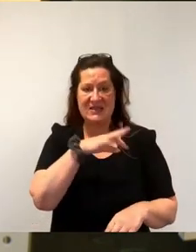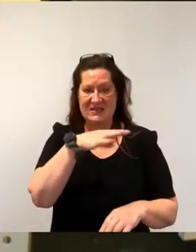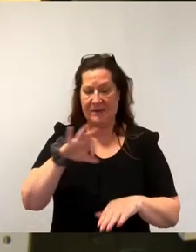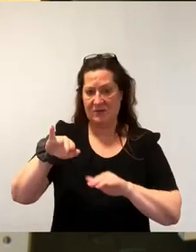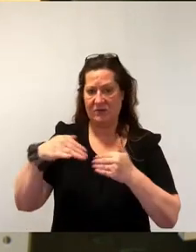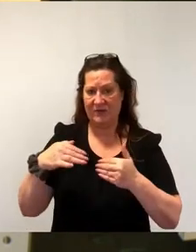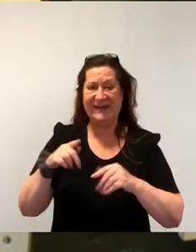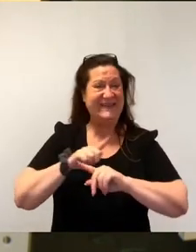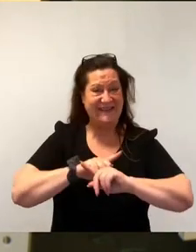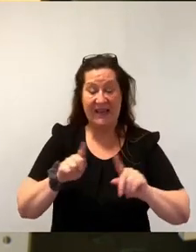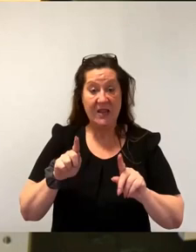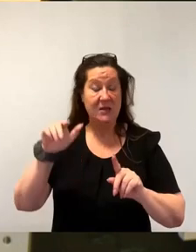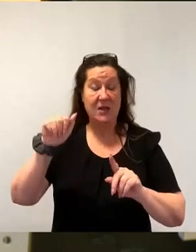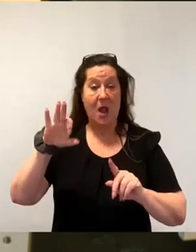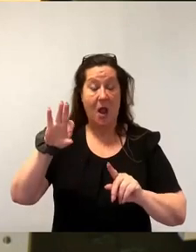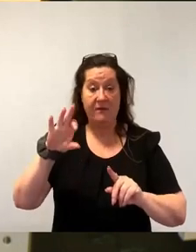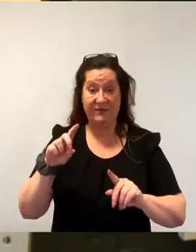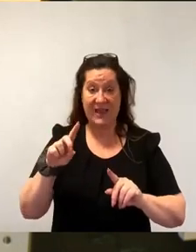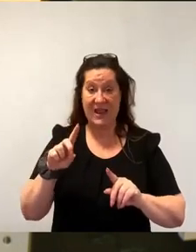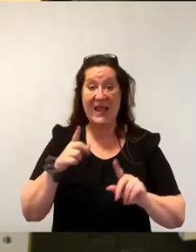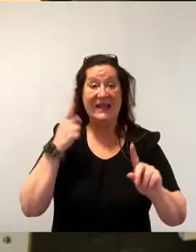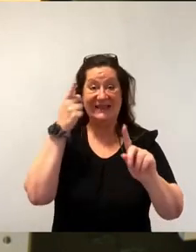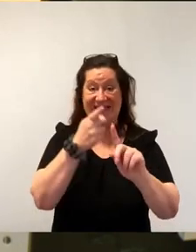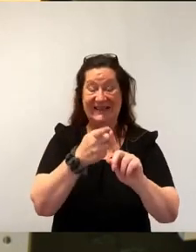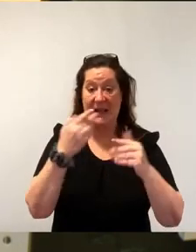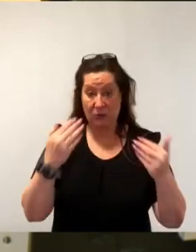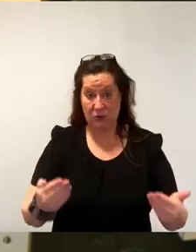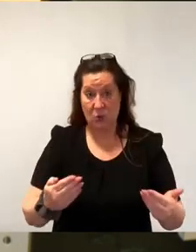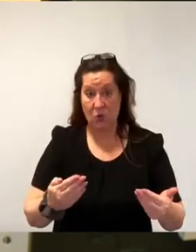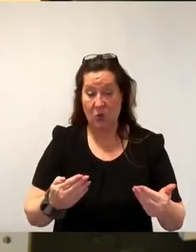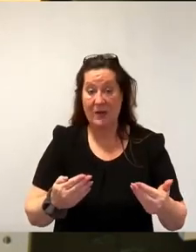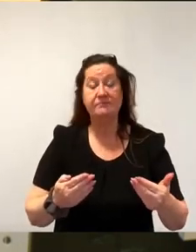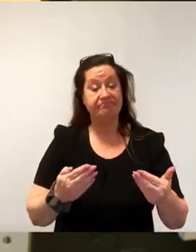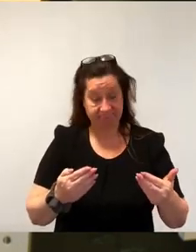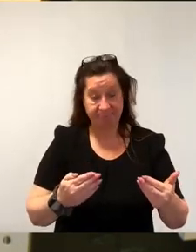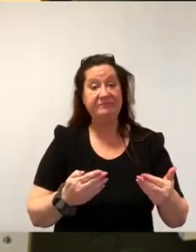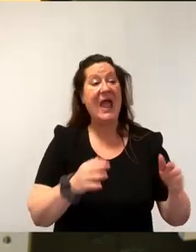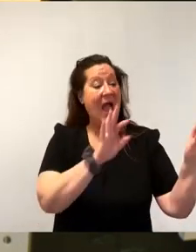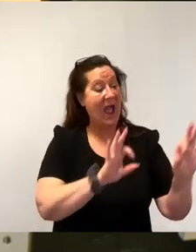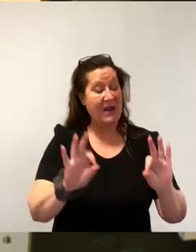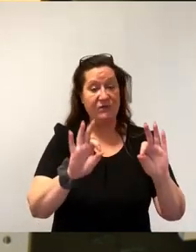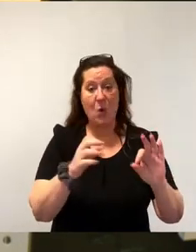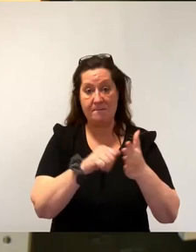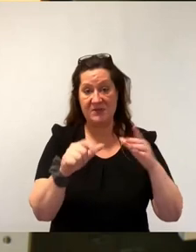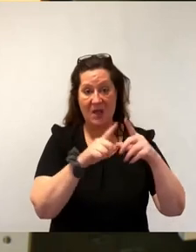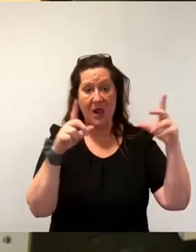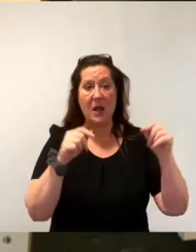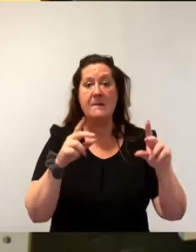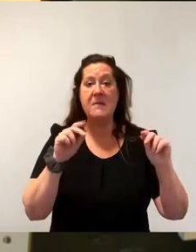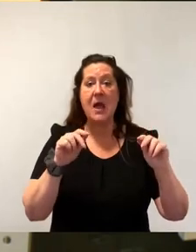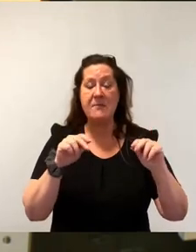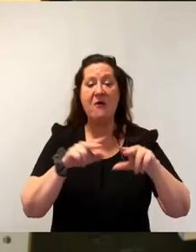beschreibt die Ziele dabei so. Mit der Einführung der Bezahlkarte senken wir den Verwaltungsaufwand bei den Kommunen,